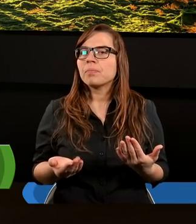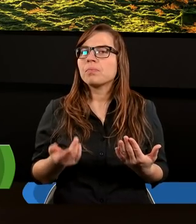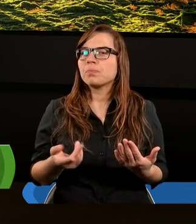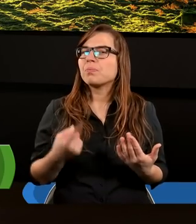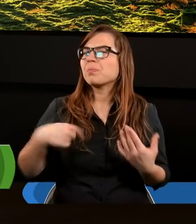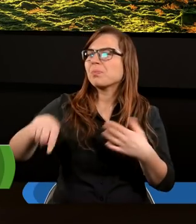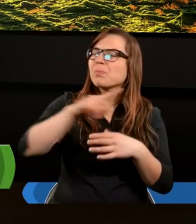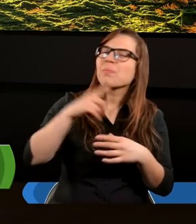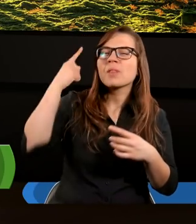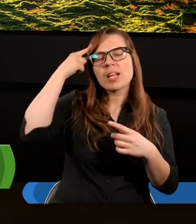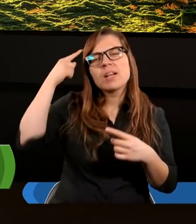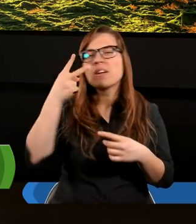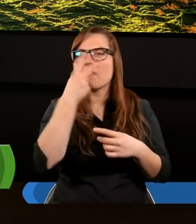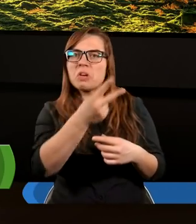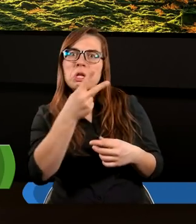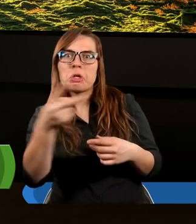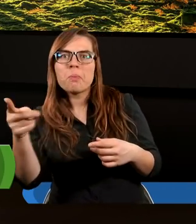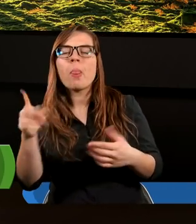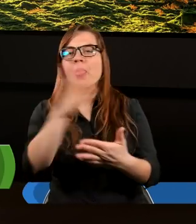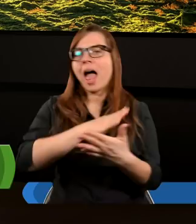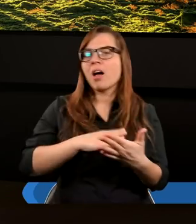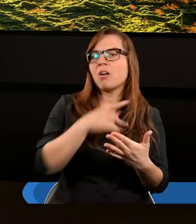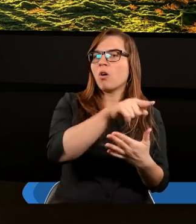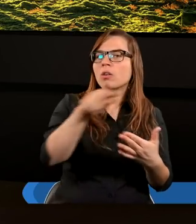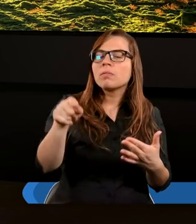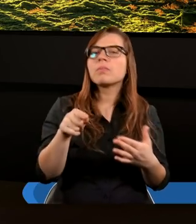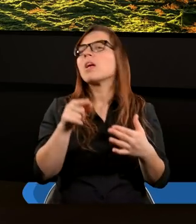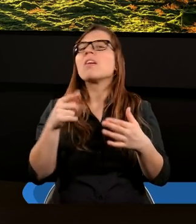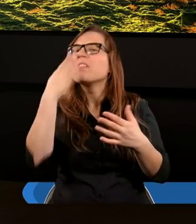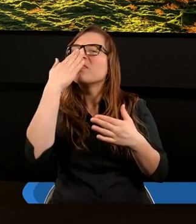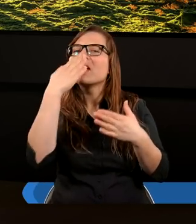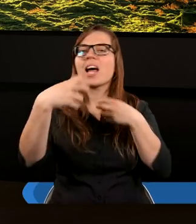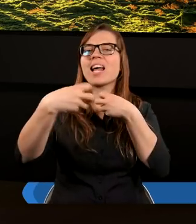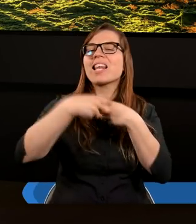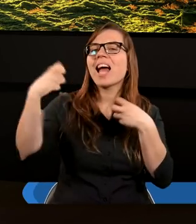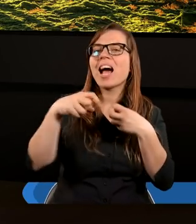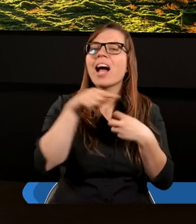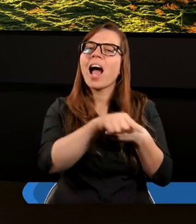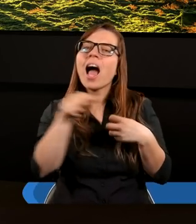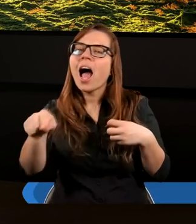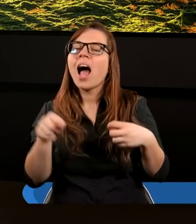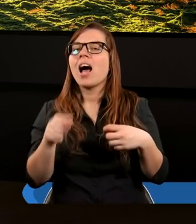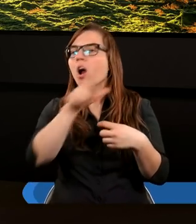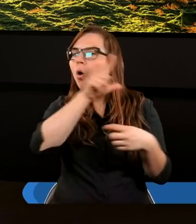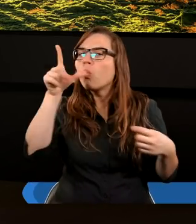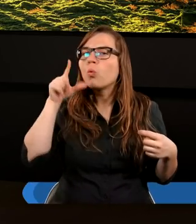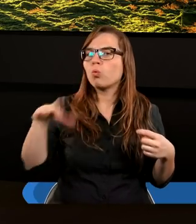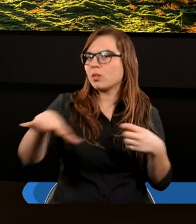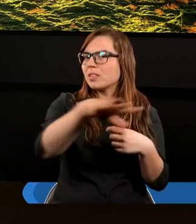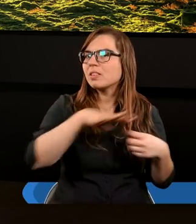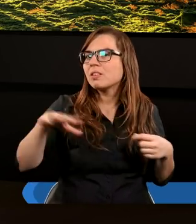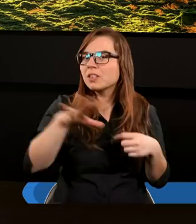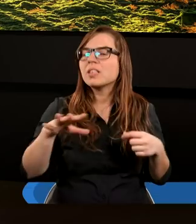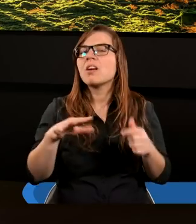Patrząc na ten szczególny naród, na te dwa teksty, jakie są cechy tego narodu szczególnego, tego ludu bożego i jak to